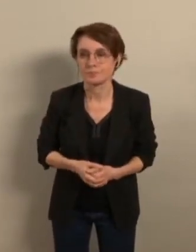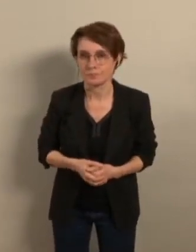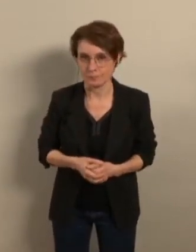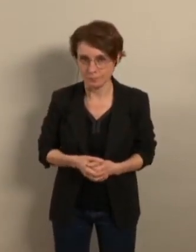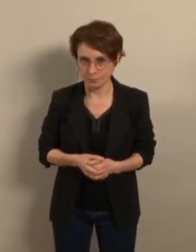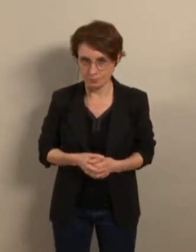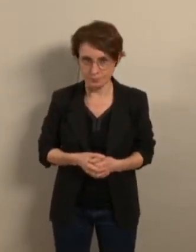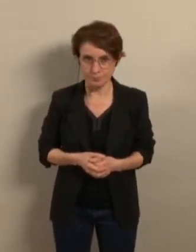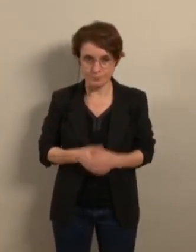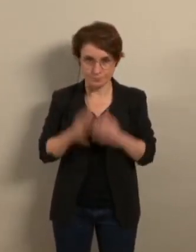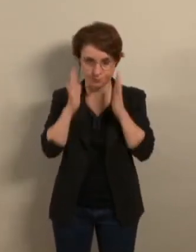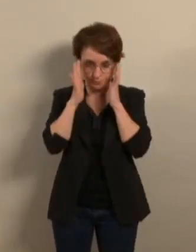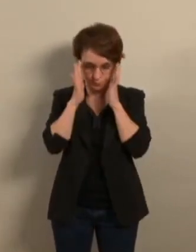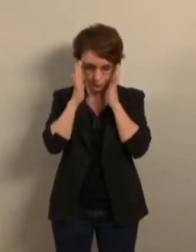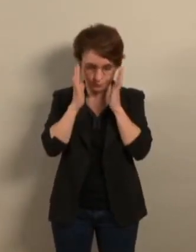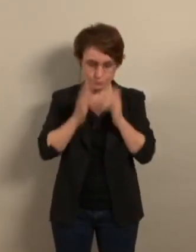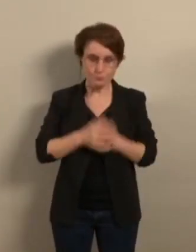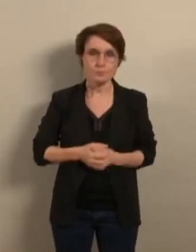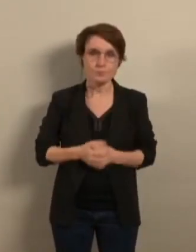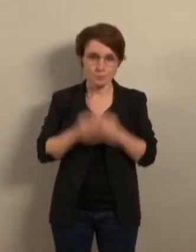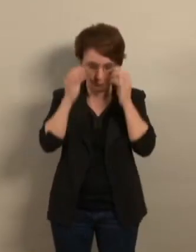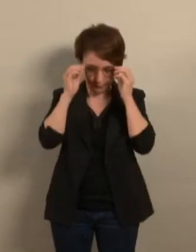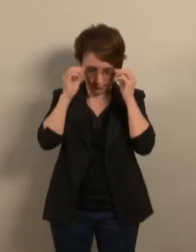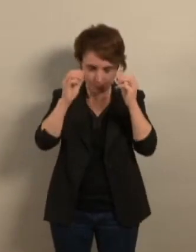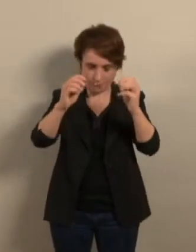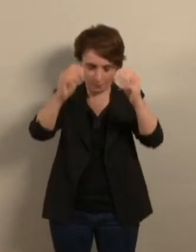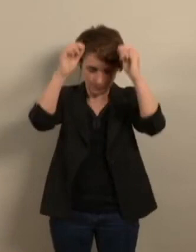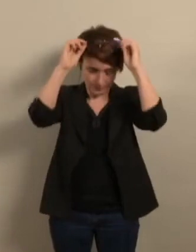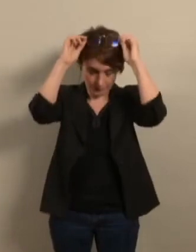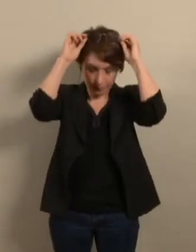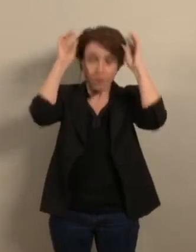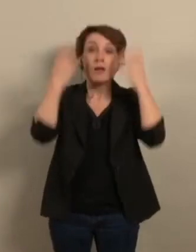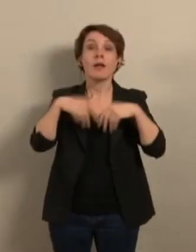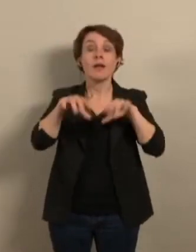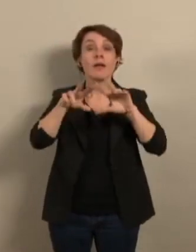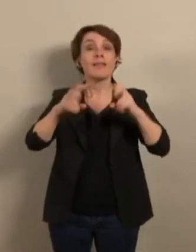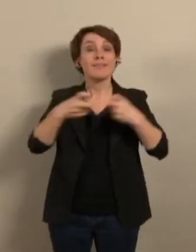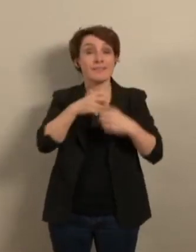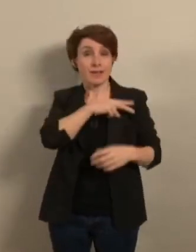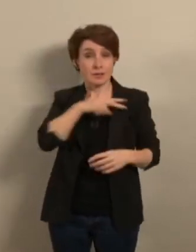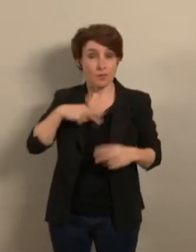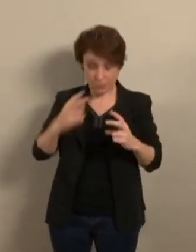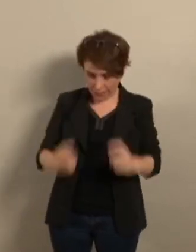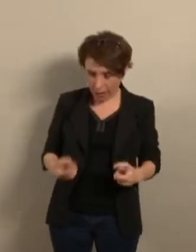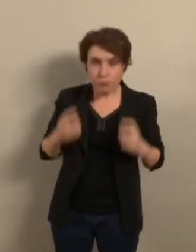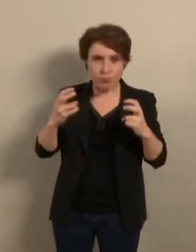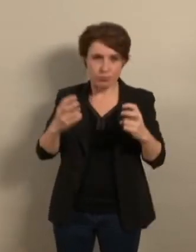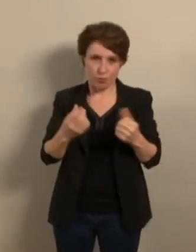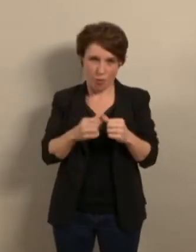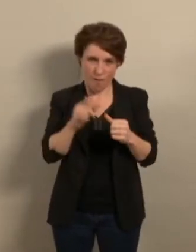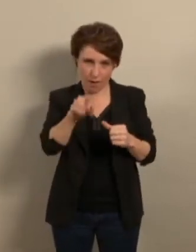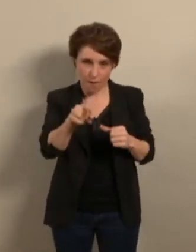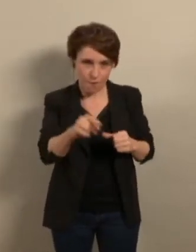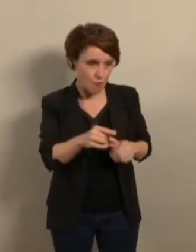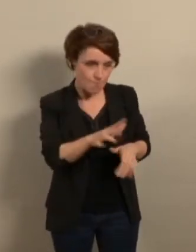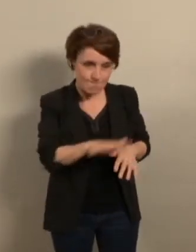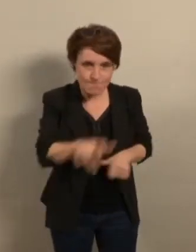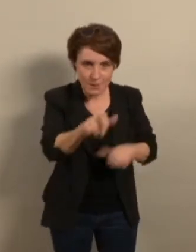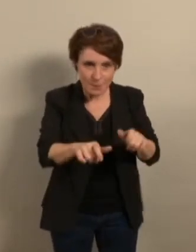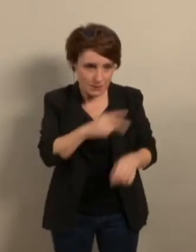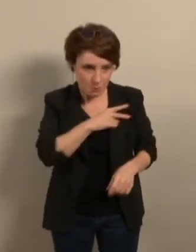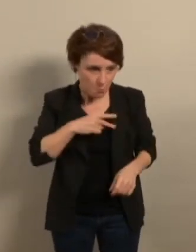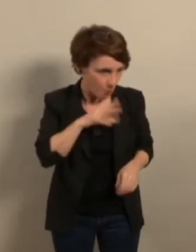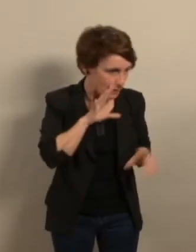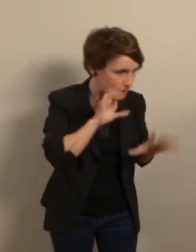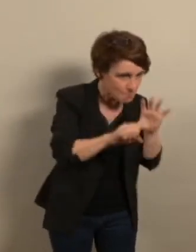Avec cette hausse démentielle de la taxe foncière, vous faites de manière éhontée la poche des propriétaires, qui, comme